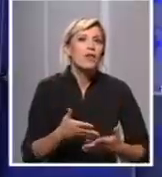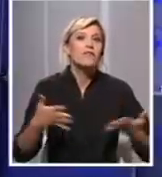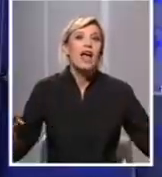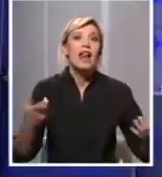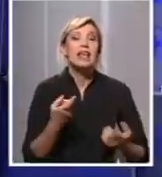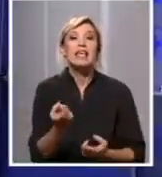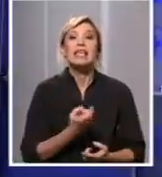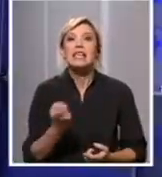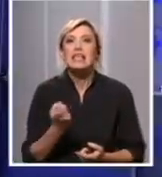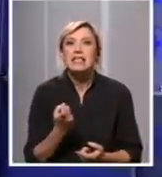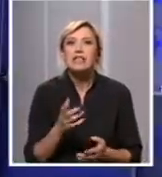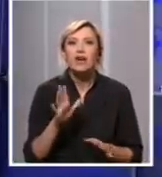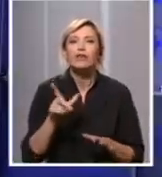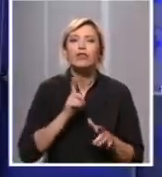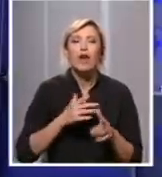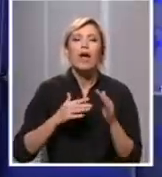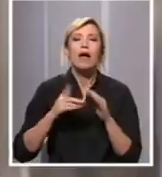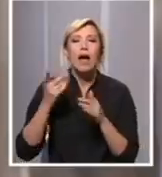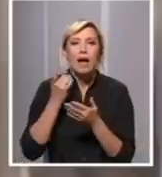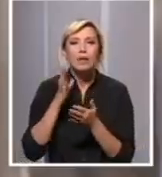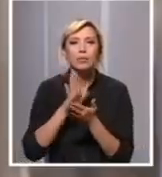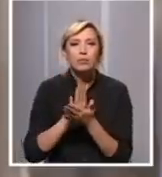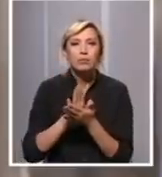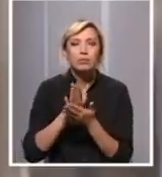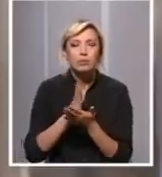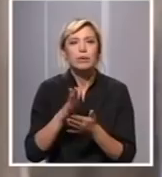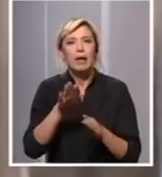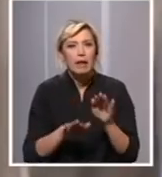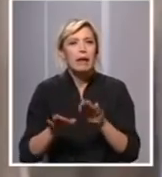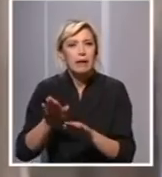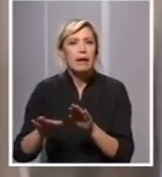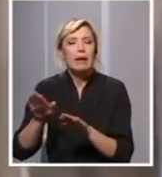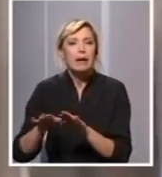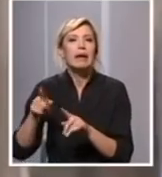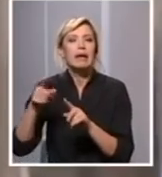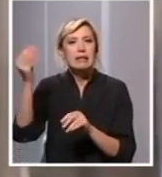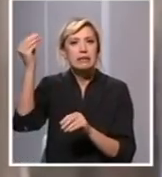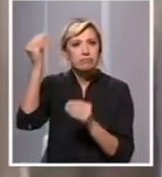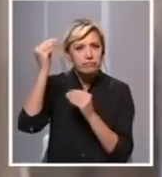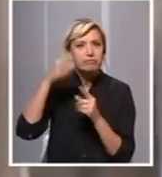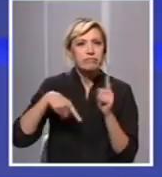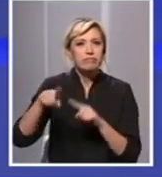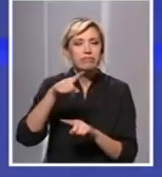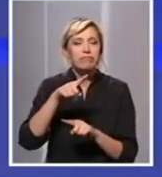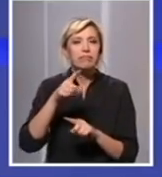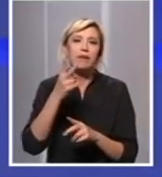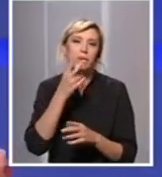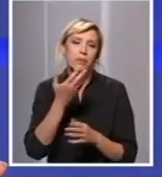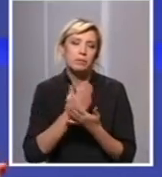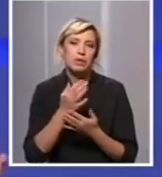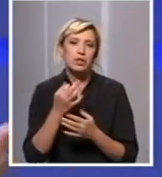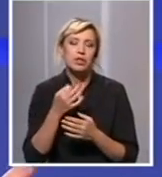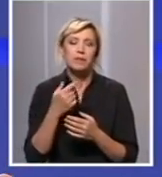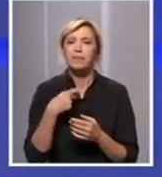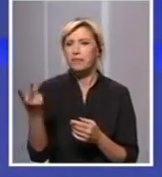polako da se akumuliraju i da ćemo vrlo brzo imati jasniju sliku u cijeloj priči, tako da jeste vrlo zanimljiva ta jasna. Vama je to zanimljivo i vi ste naučnici